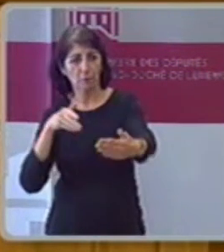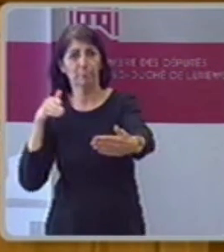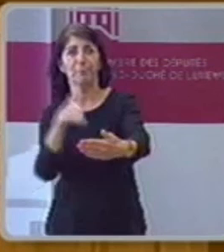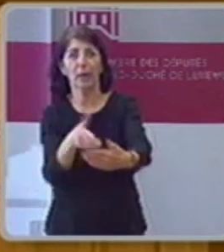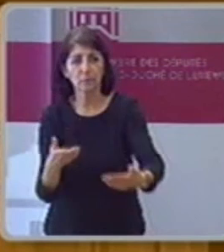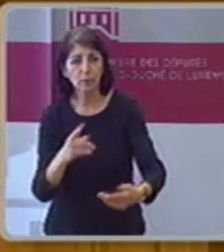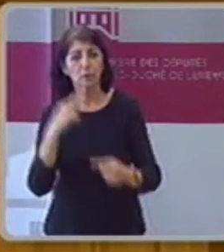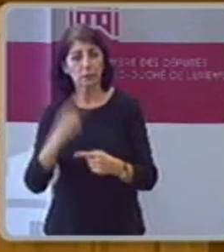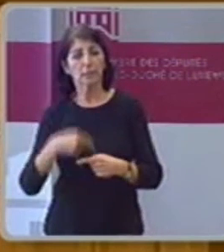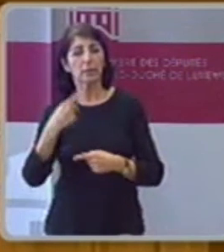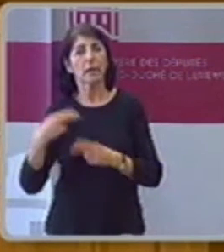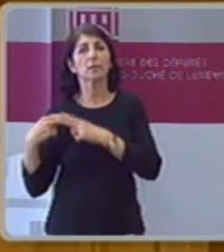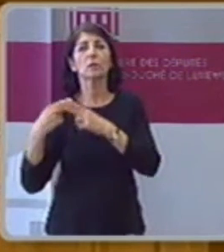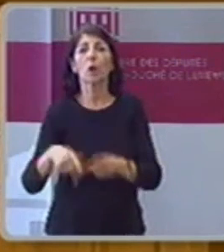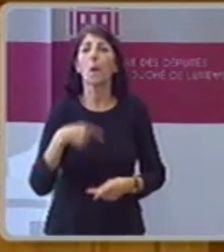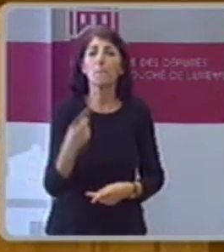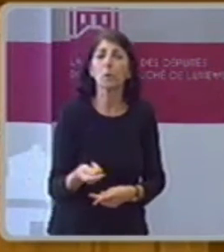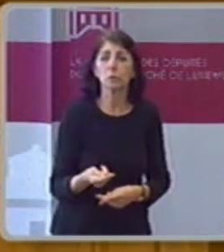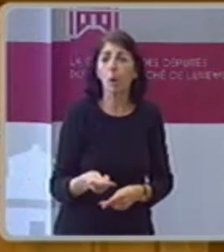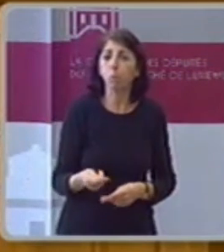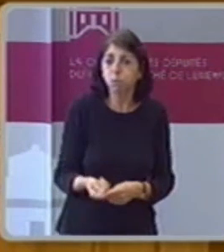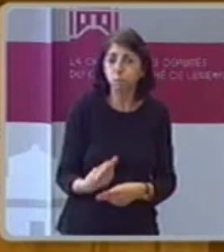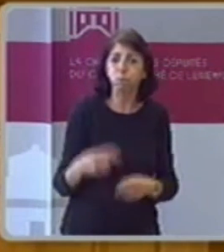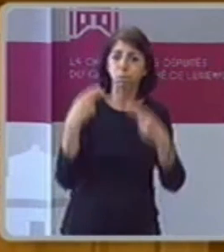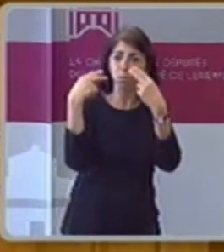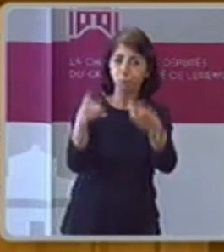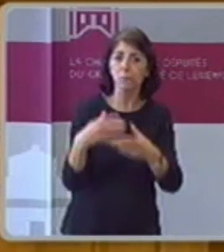wissen dass das alles